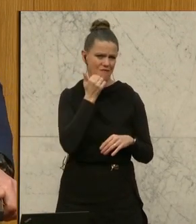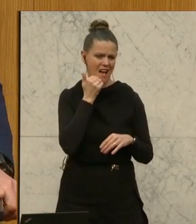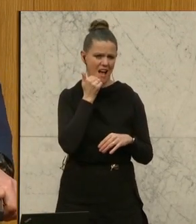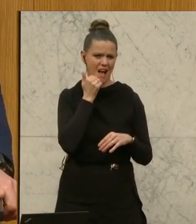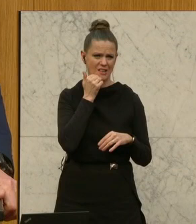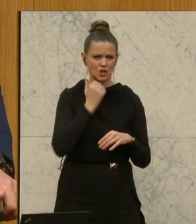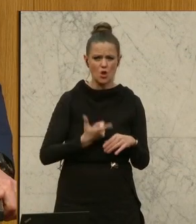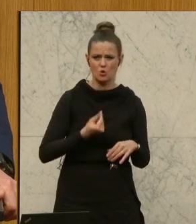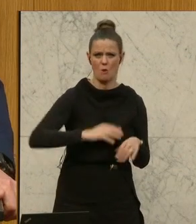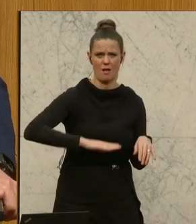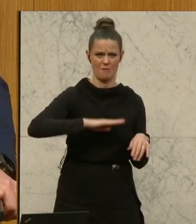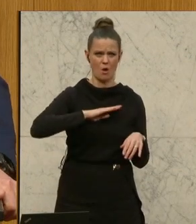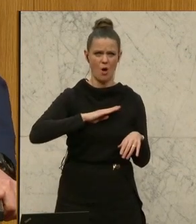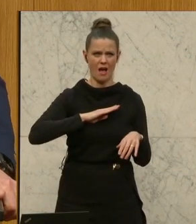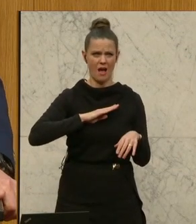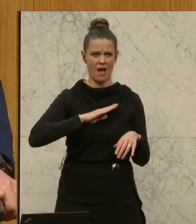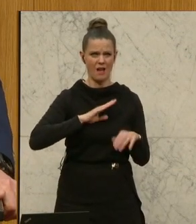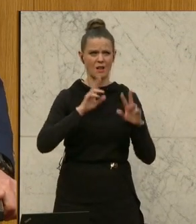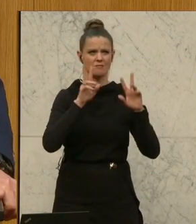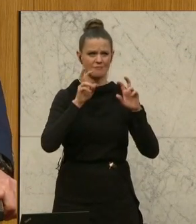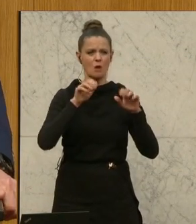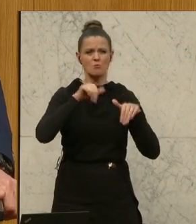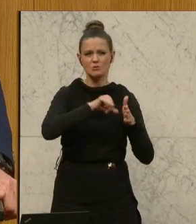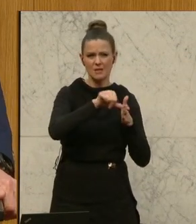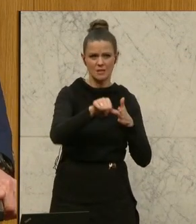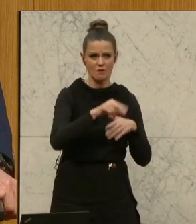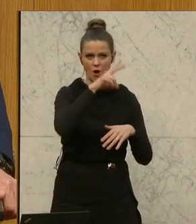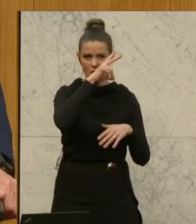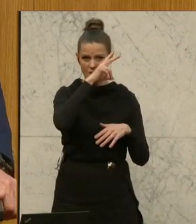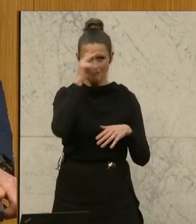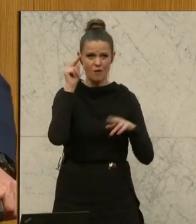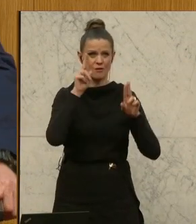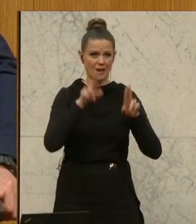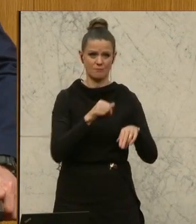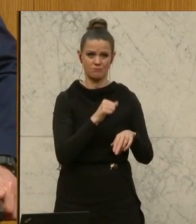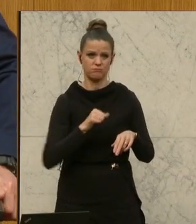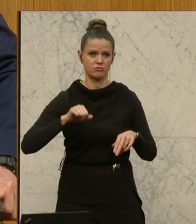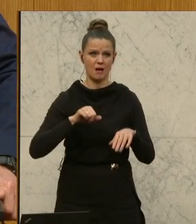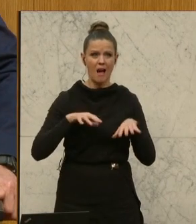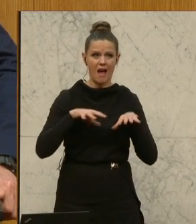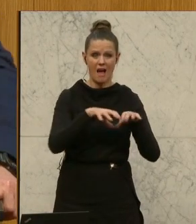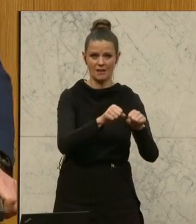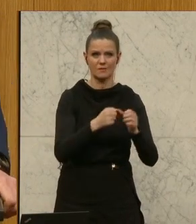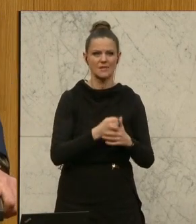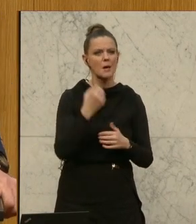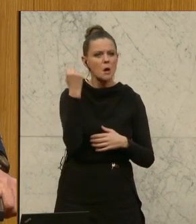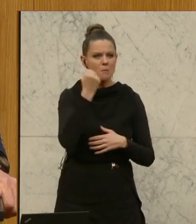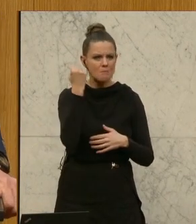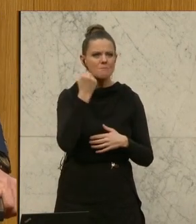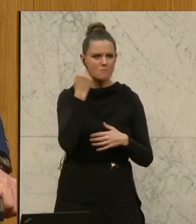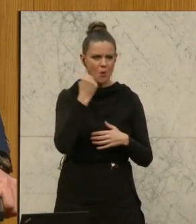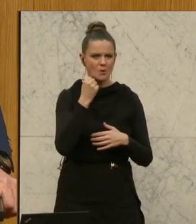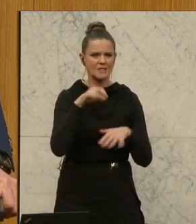Doppelmoral. Es gibt nämlich zwei Arten von völkerrechtswidrigen Angriffskriegen. Da gibt es die bösen völkerrechtswidrigen